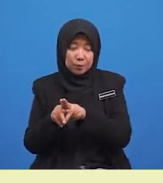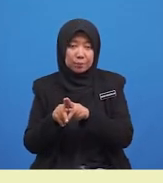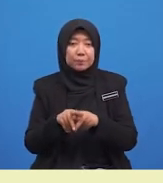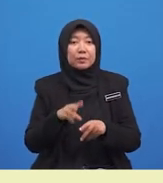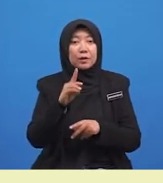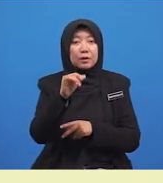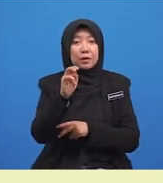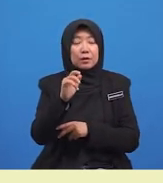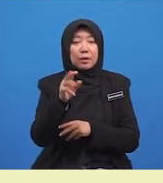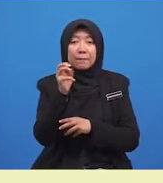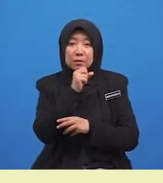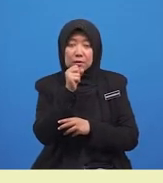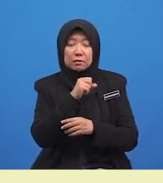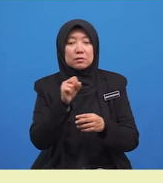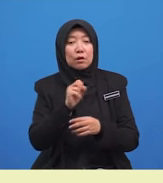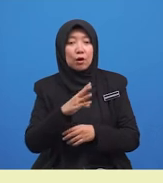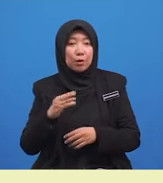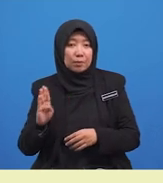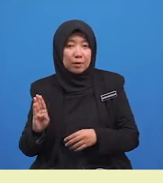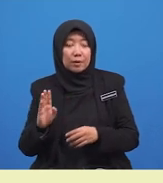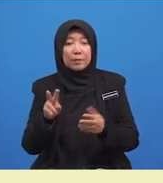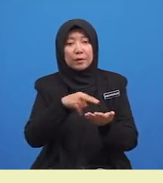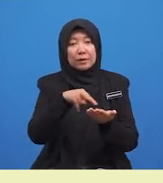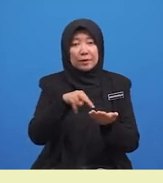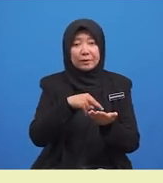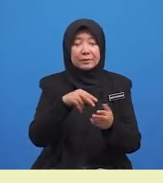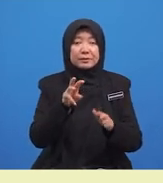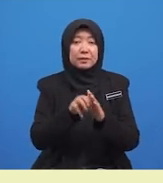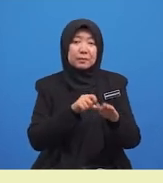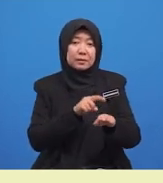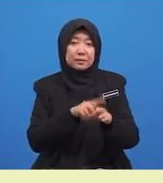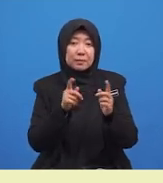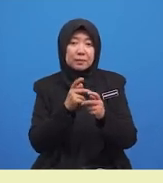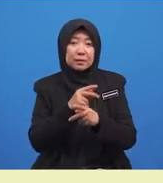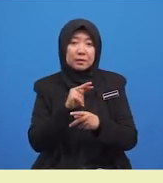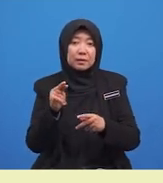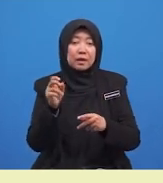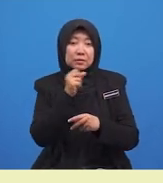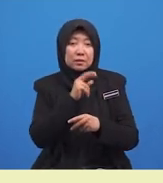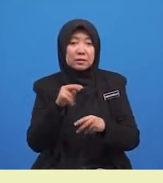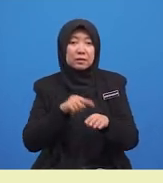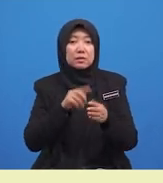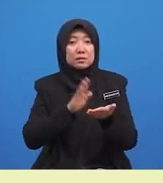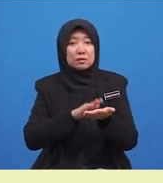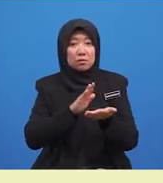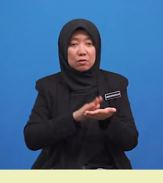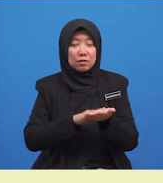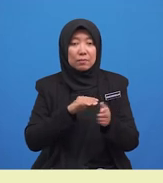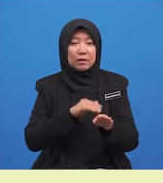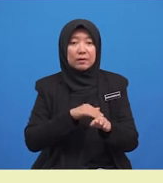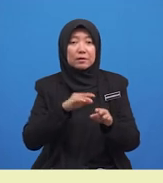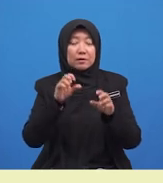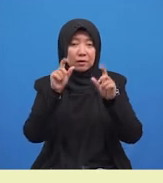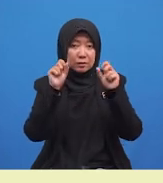menyanyi sambil menari semasa pertandingan nyanyian di sekolah pada hari Sabtu lepas.